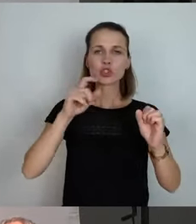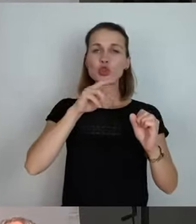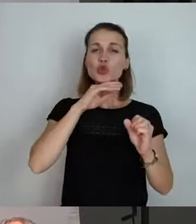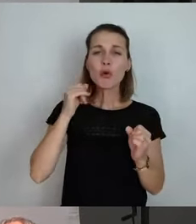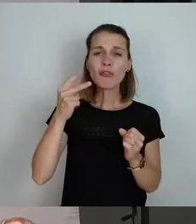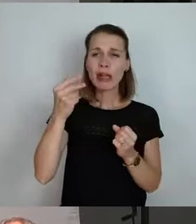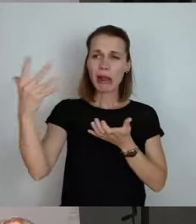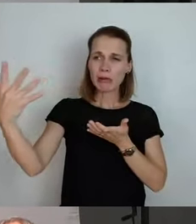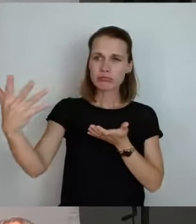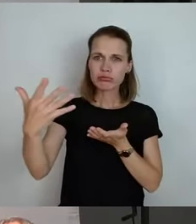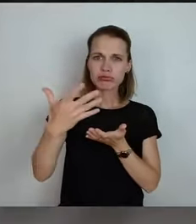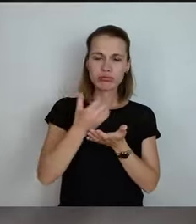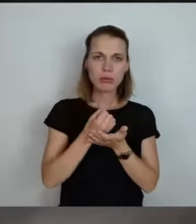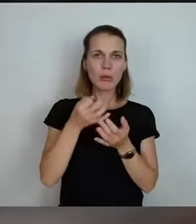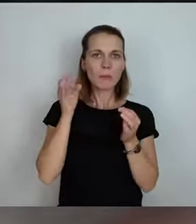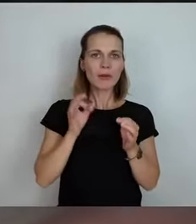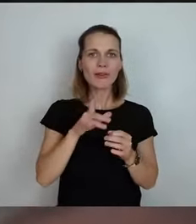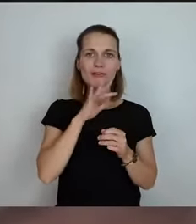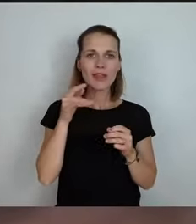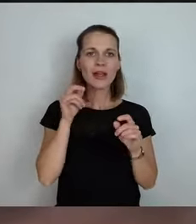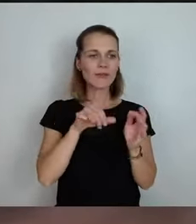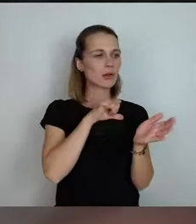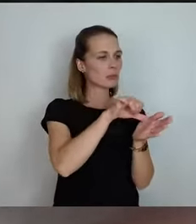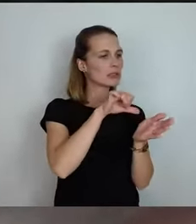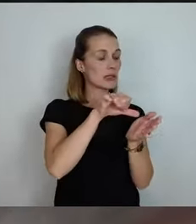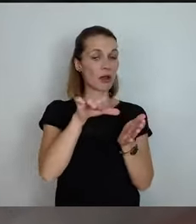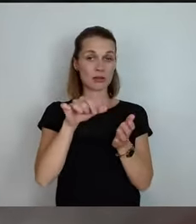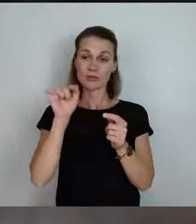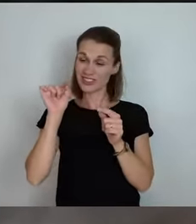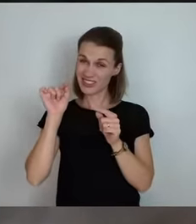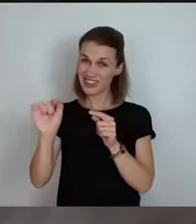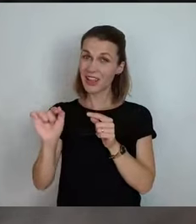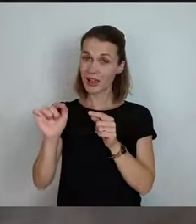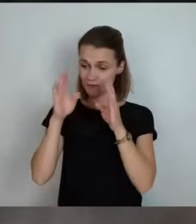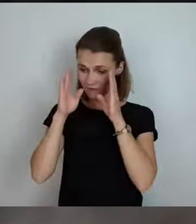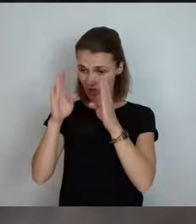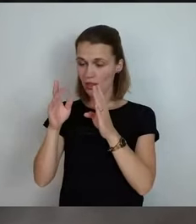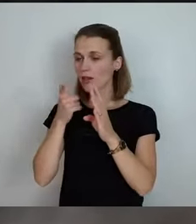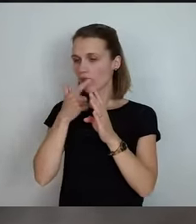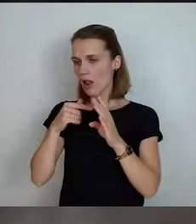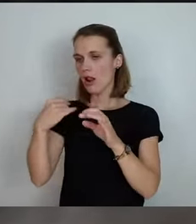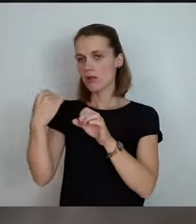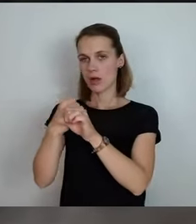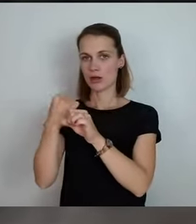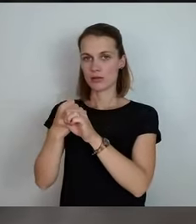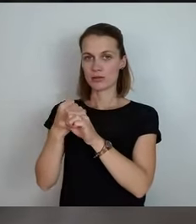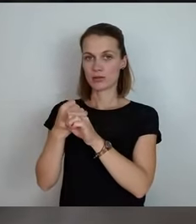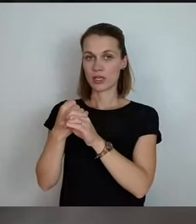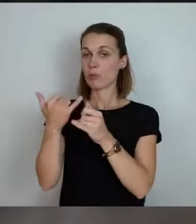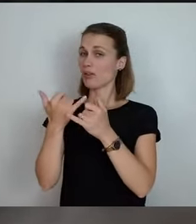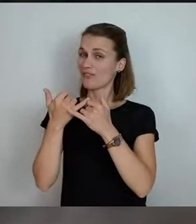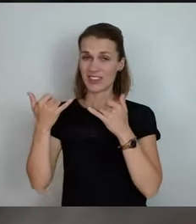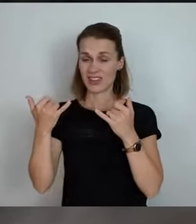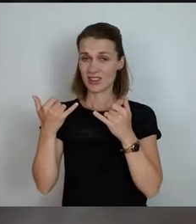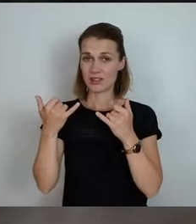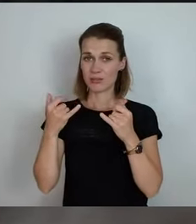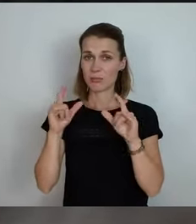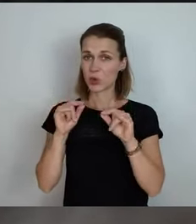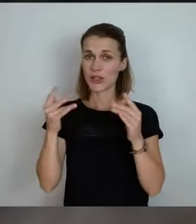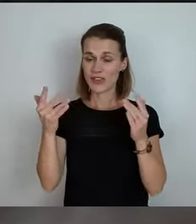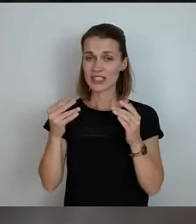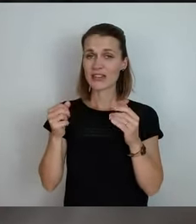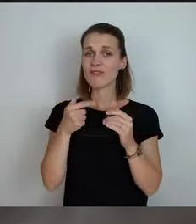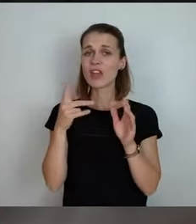viele Dinge auf einmal wieder gingen. Den Weg würde ich gehen. Und der geht aber nur mit Deregulierung. Und das bedeutet, dass man viele Punkte,